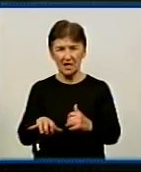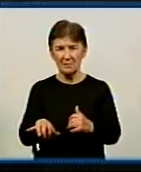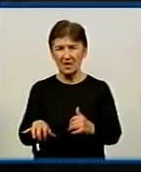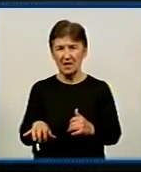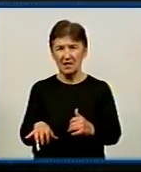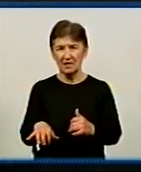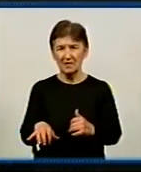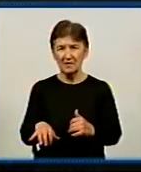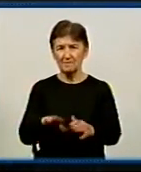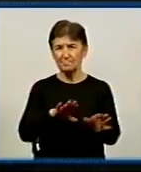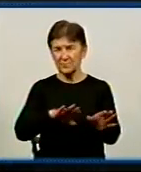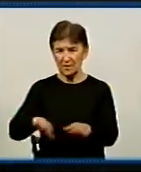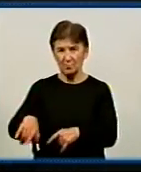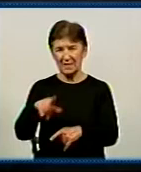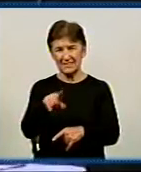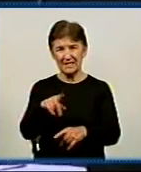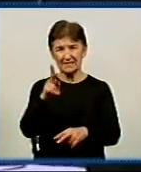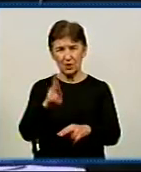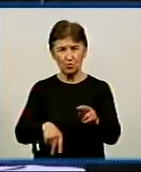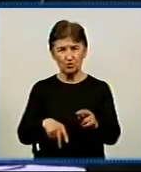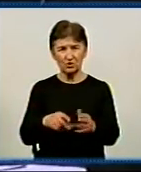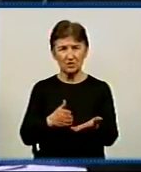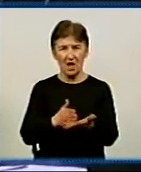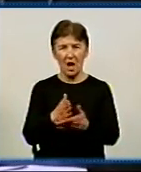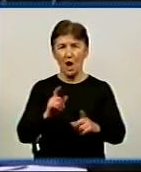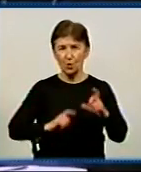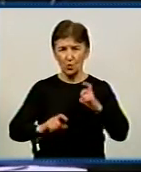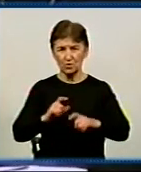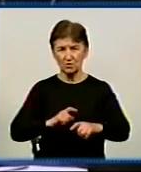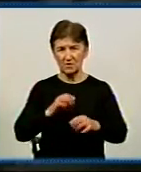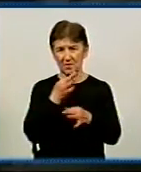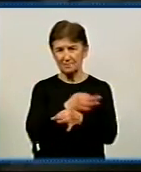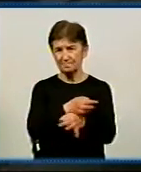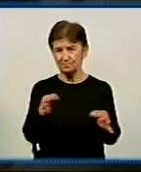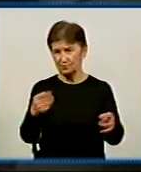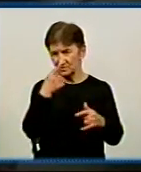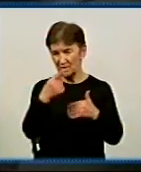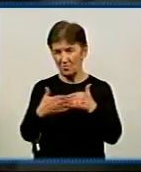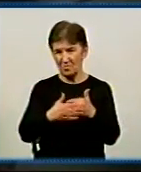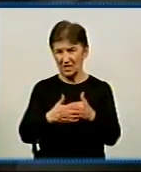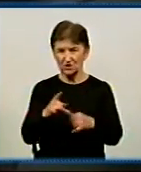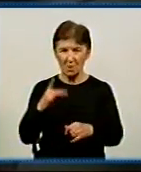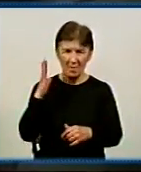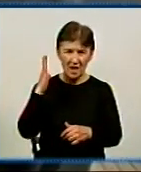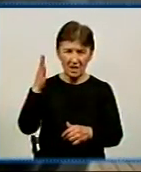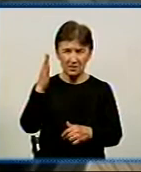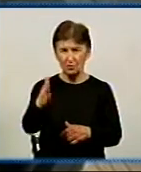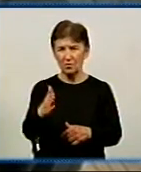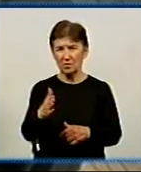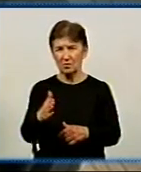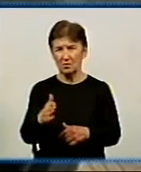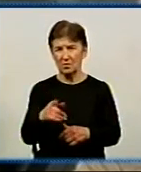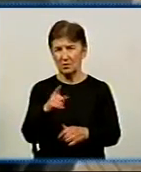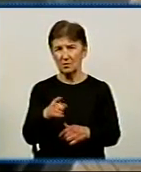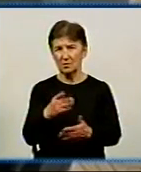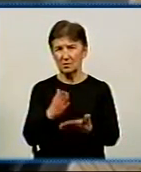Після завершення курсів священники передаватимуть отриманий досвід духовенству. А вже у найближчому майбутньому в підрозділах Збройних сил України з